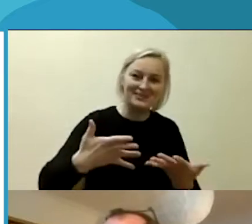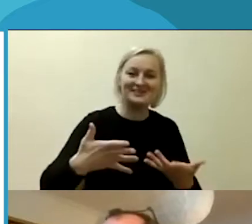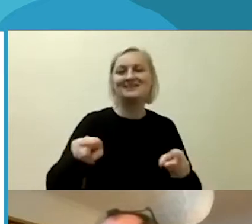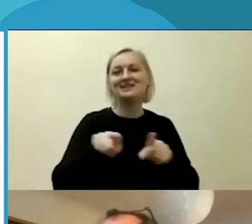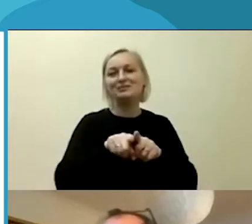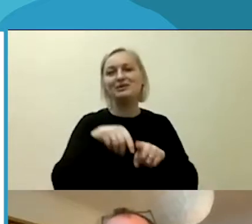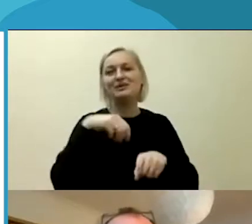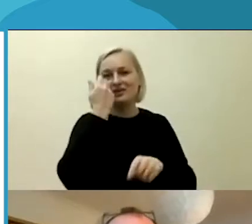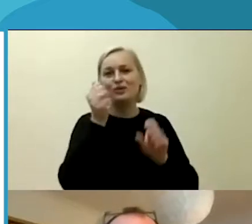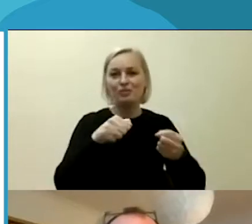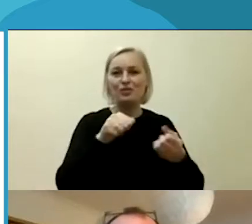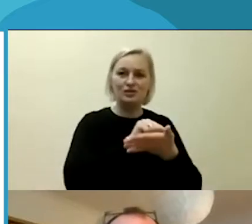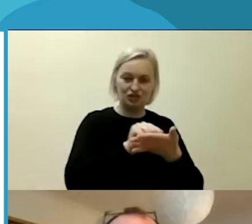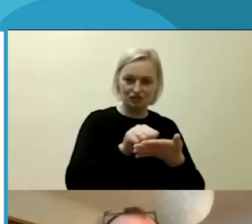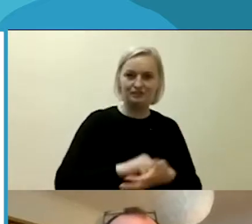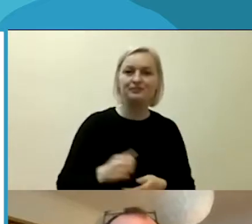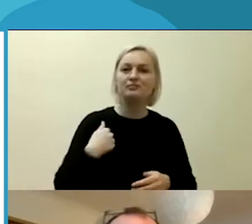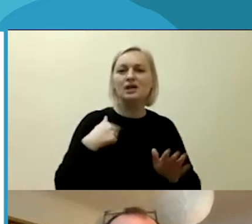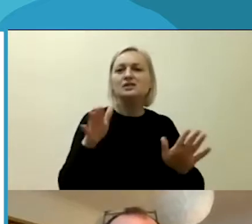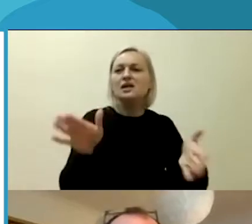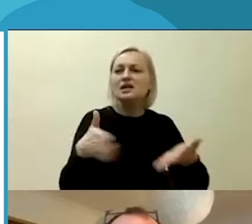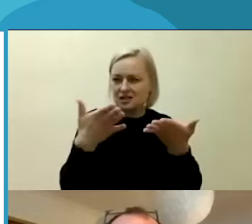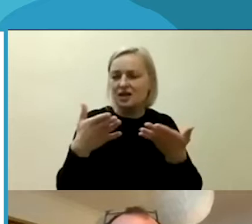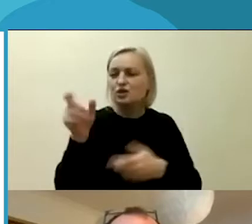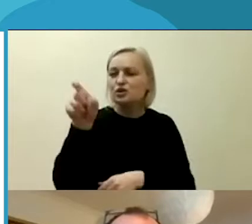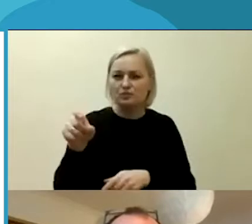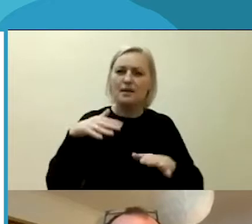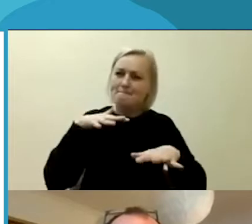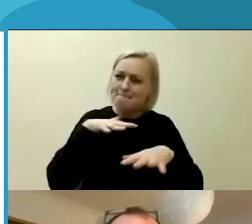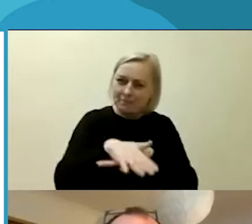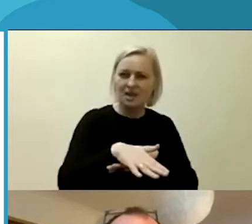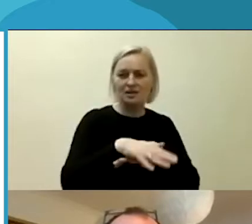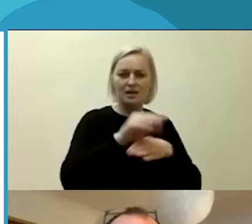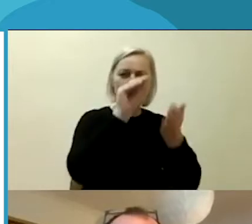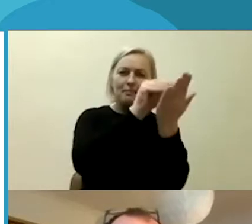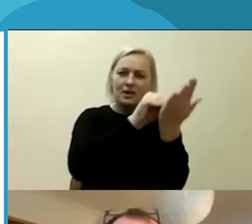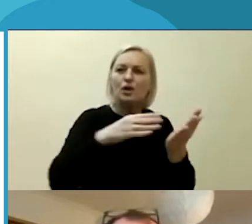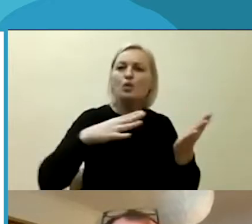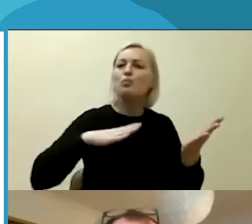ištrinti. Bet iš esmės, mes skatiname žmonės pilnai parašyti, kas nutiko.